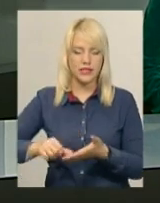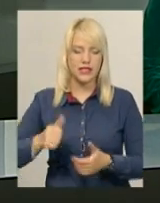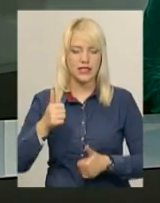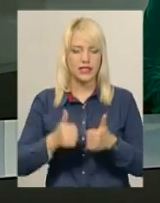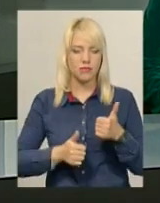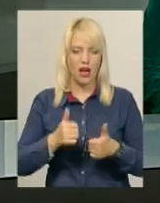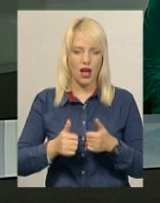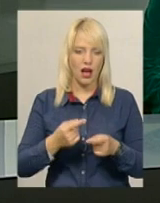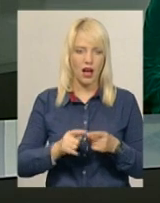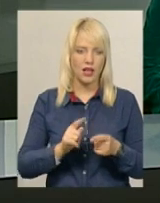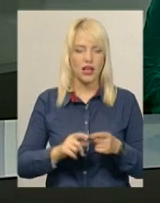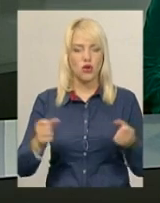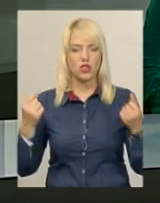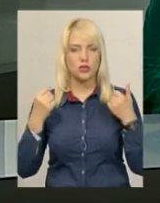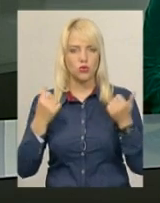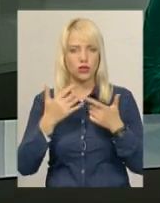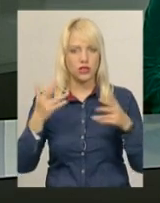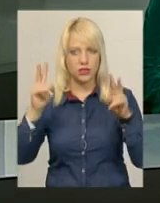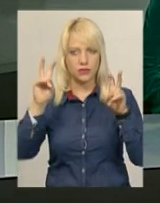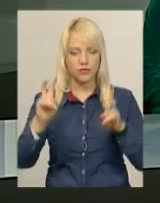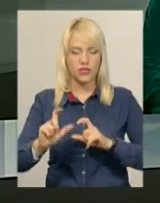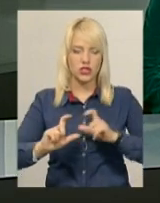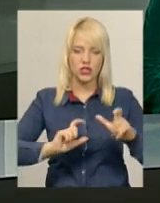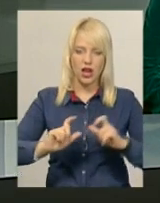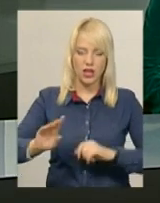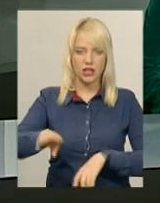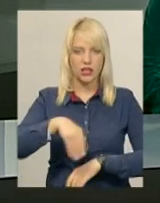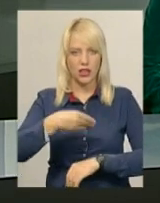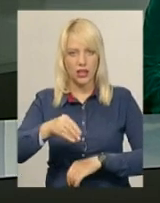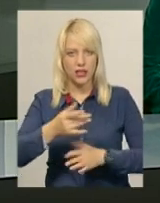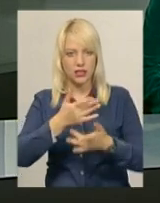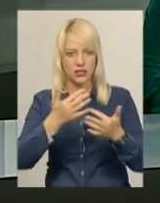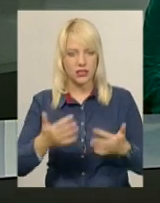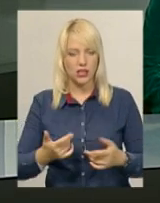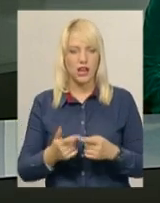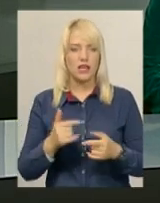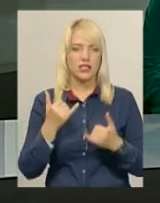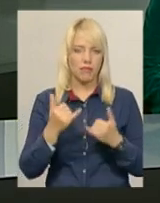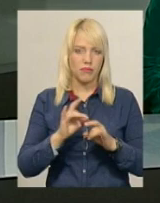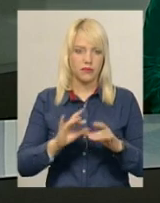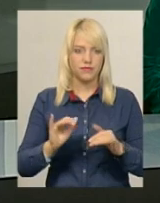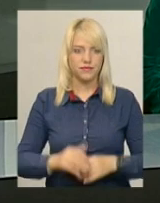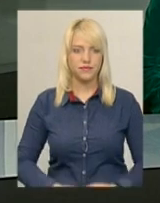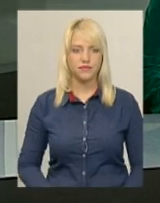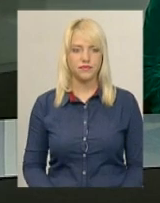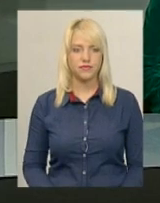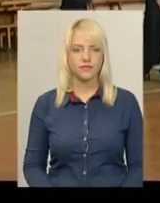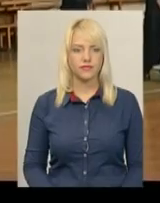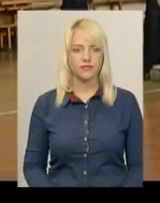бомбаскеті, дартсі, настільному тенісі, шахах і в гирьовому спорті. Більше розповість Ярослава Анташевська.